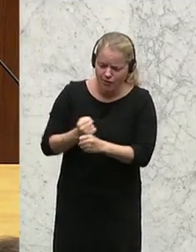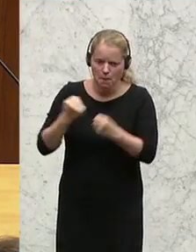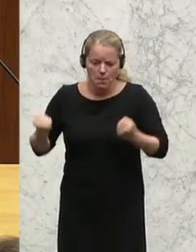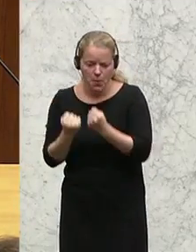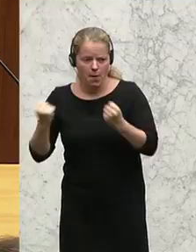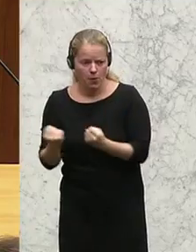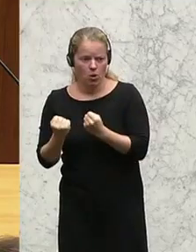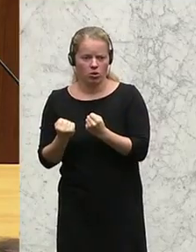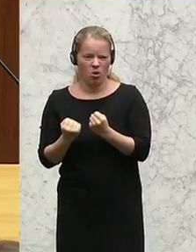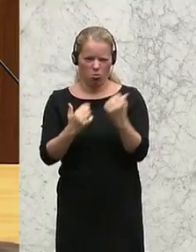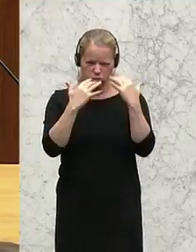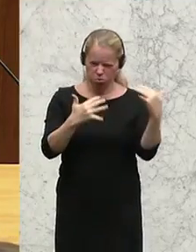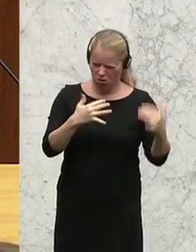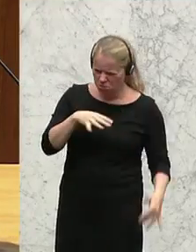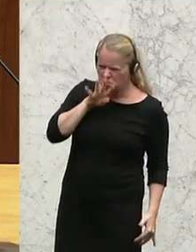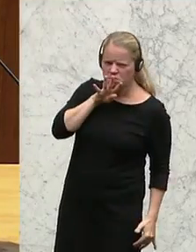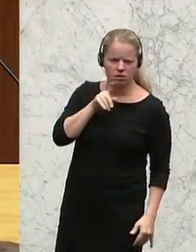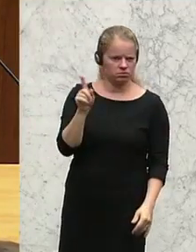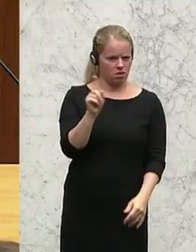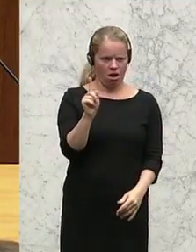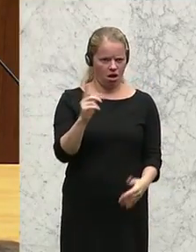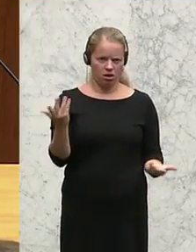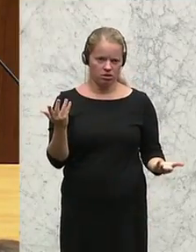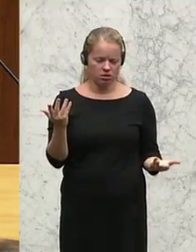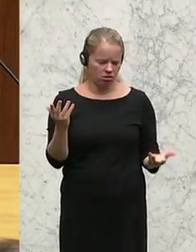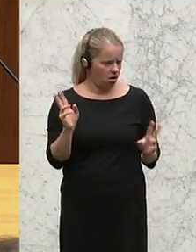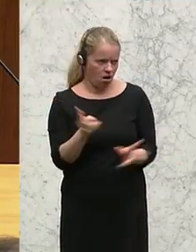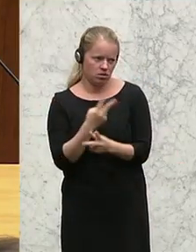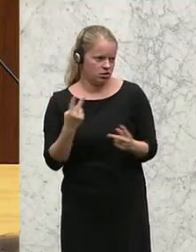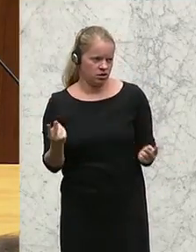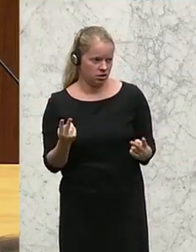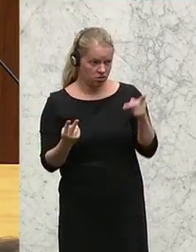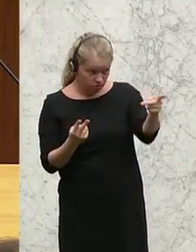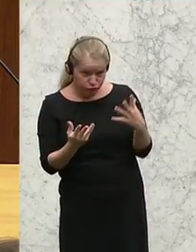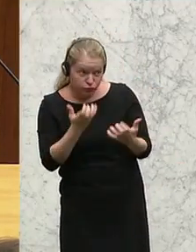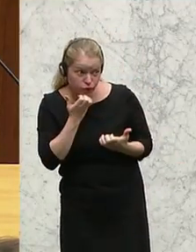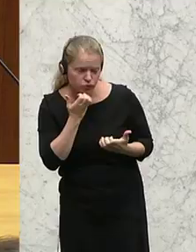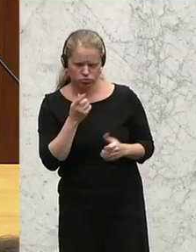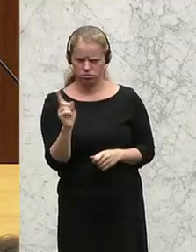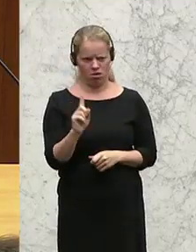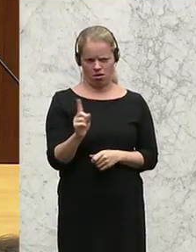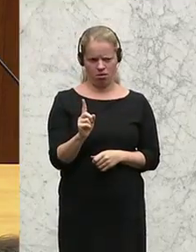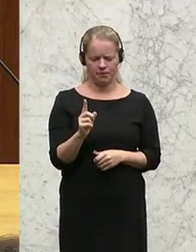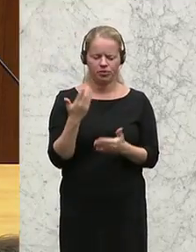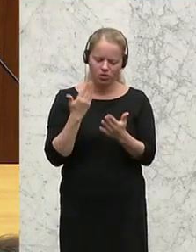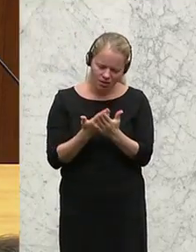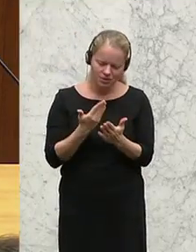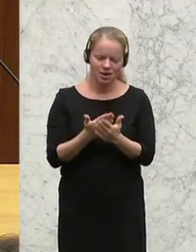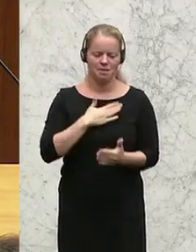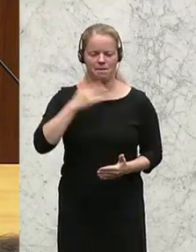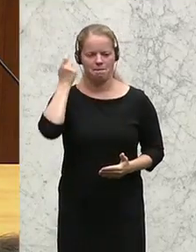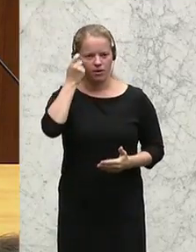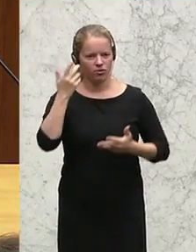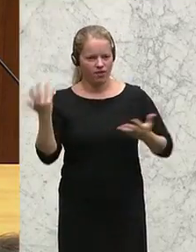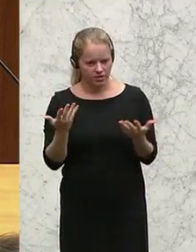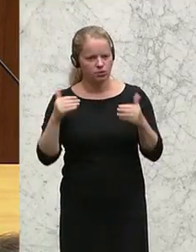Gesicht des Publikums wäre, kann nicht etwas sein, was hier, hier gewollt sein soll. Und deswegen, meine ich, sollte